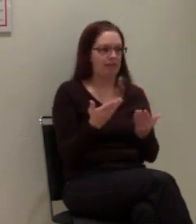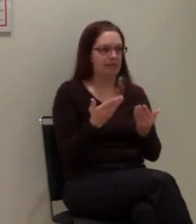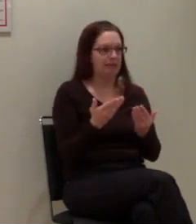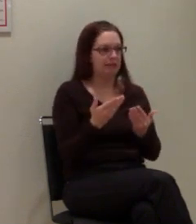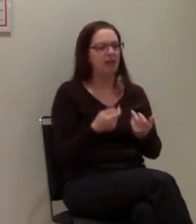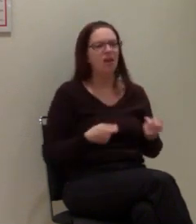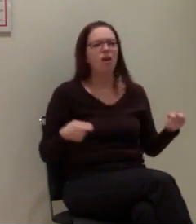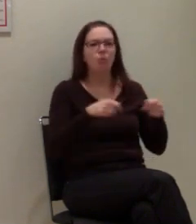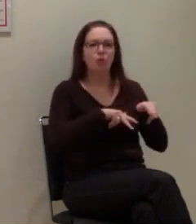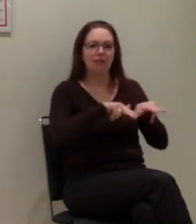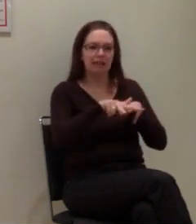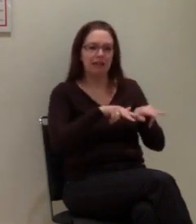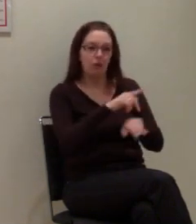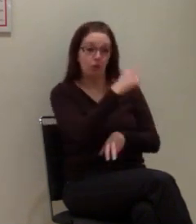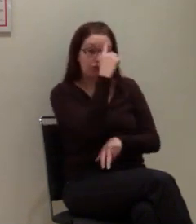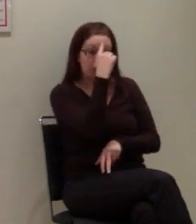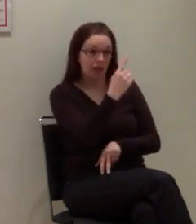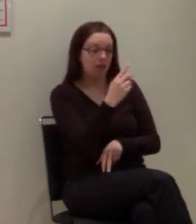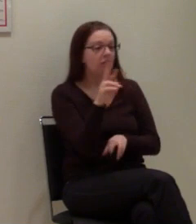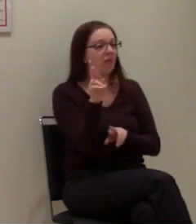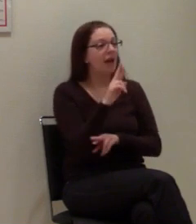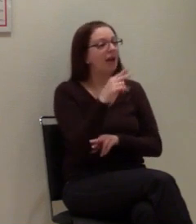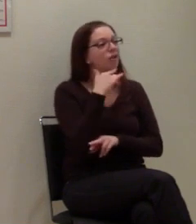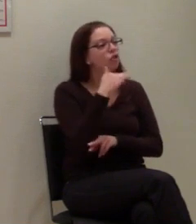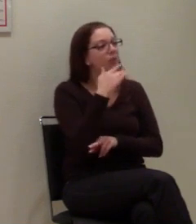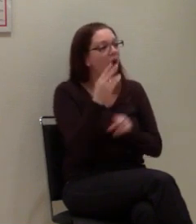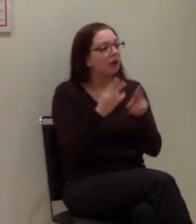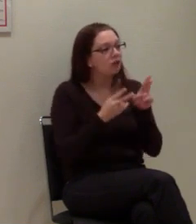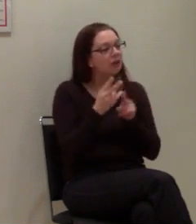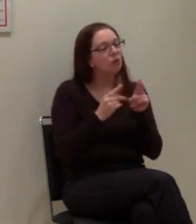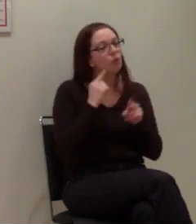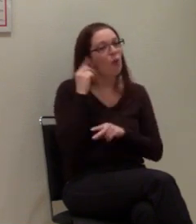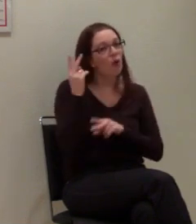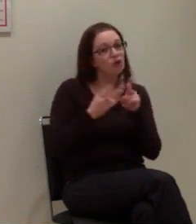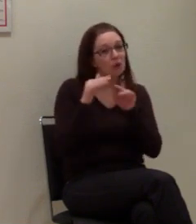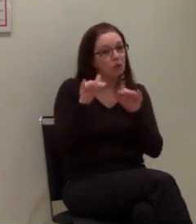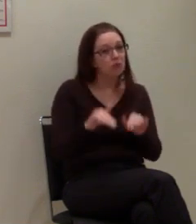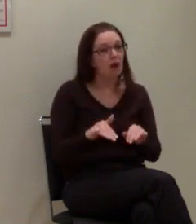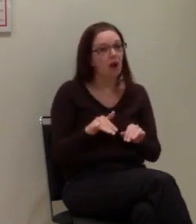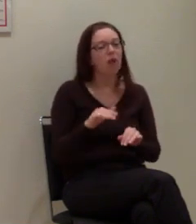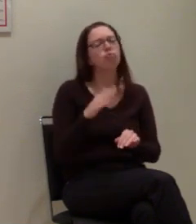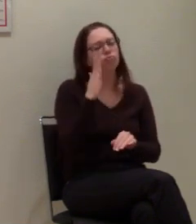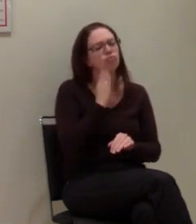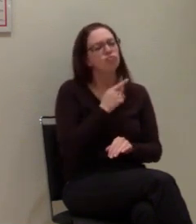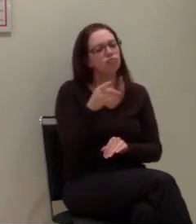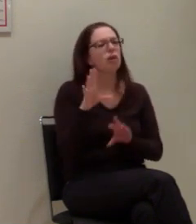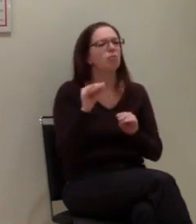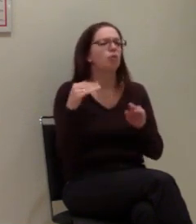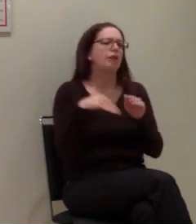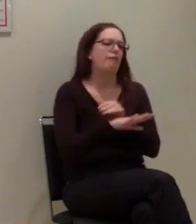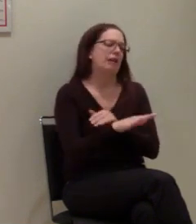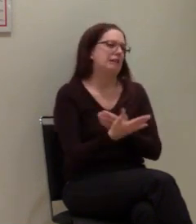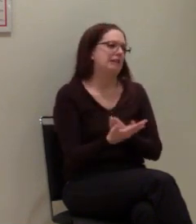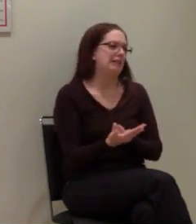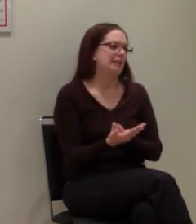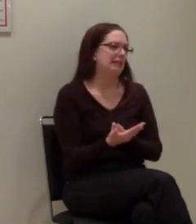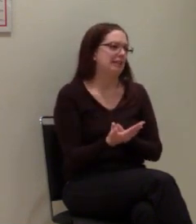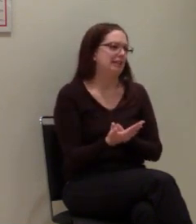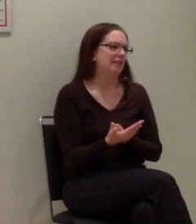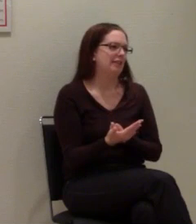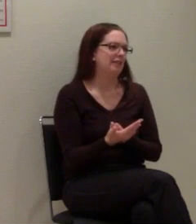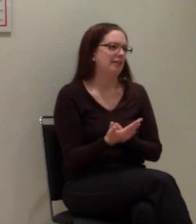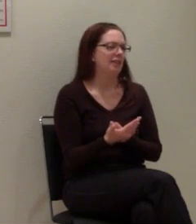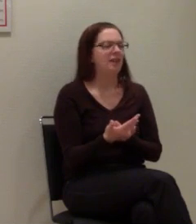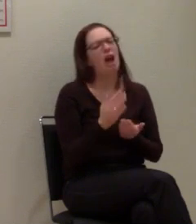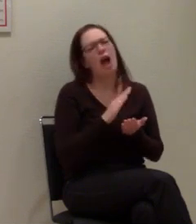Sprach- und Hörgeschädigte Personen doch einen Fax verwenden sollen, um einen Notruf abzurufen. Weil es ja schön einfach